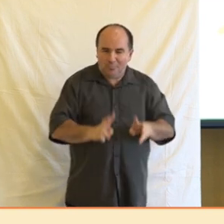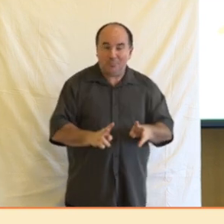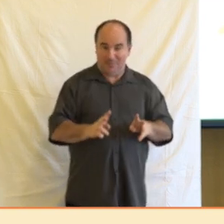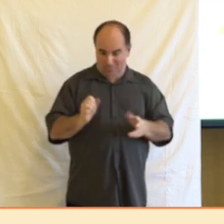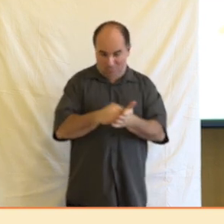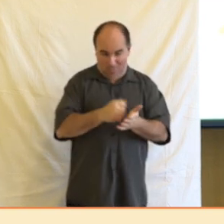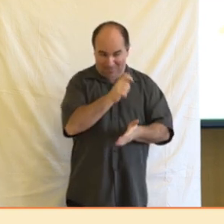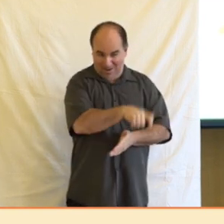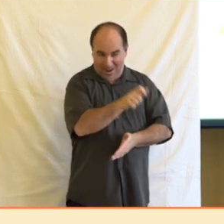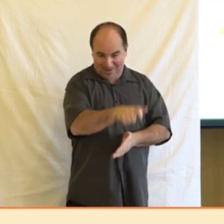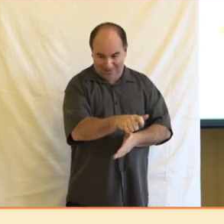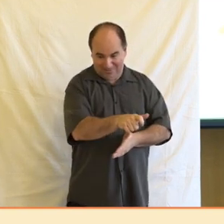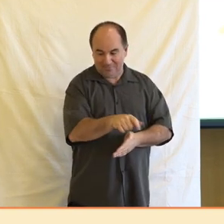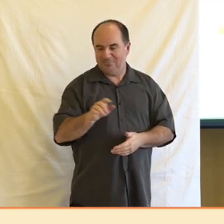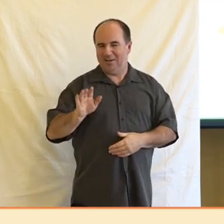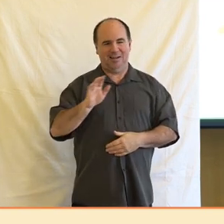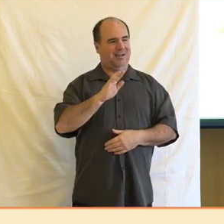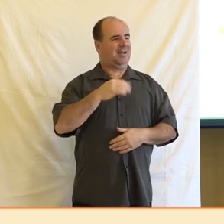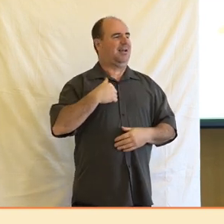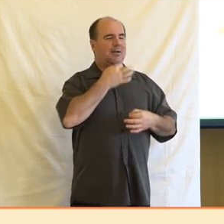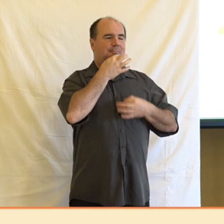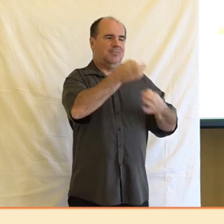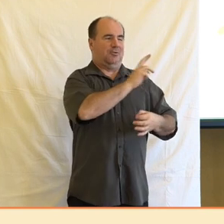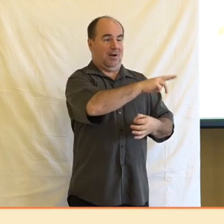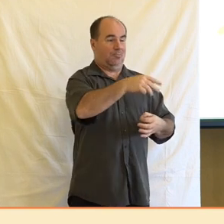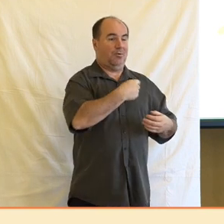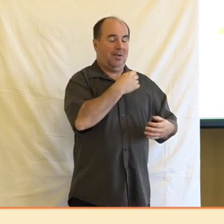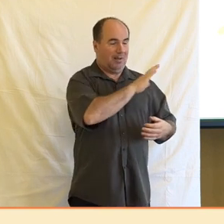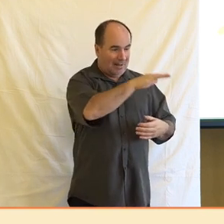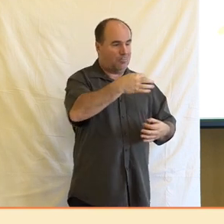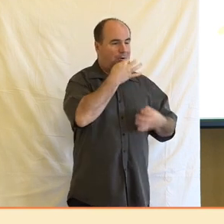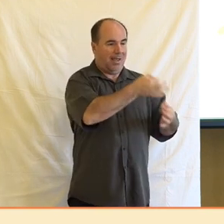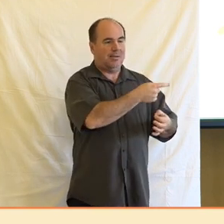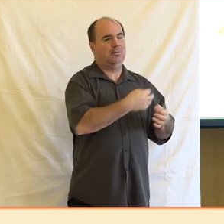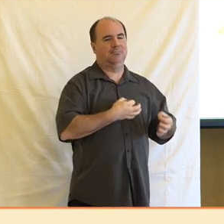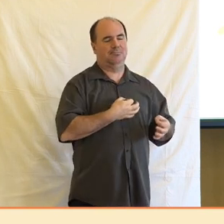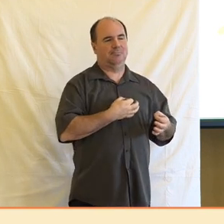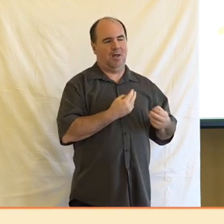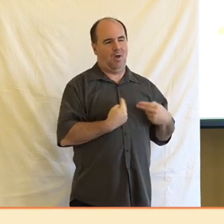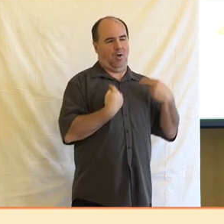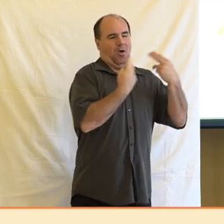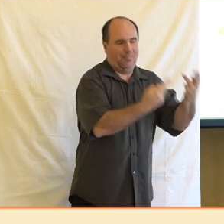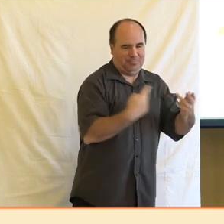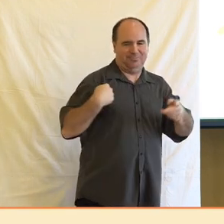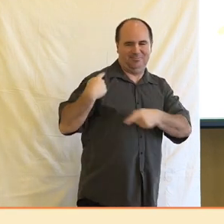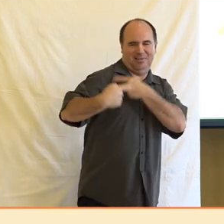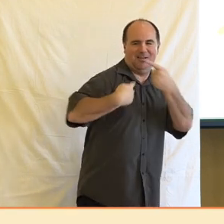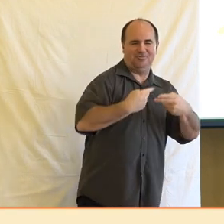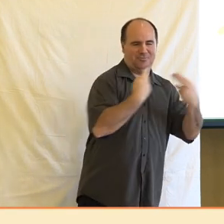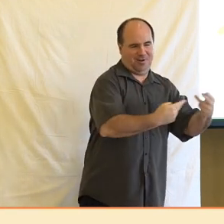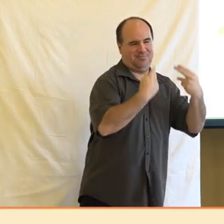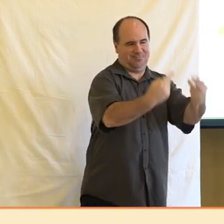tak obrazně řečeno to naše respondenty také více táhlo k tomu zajímat se o práci v médiích.